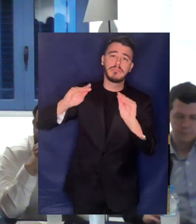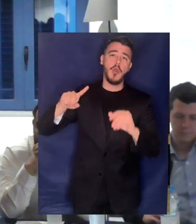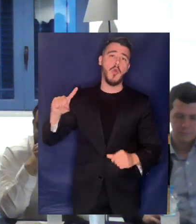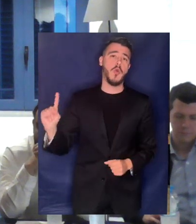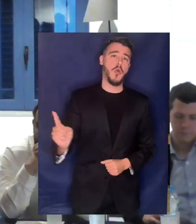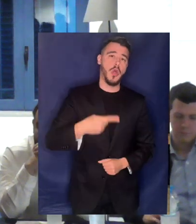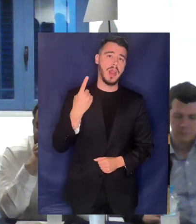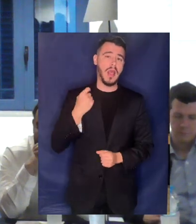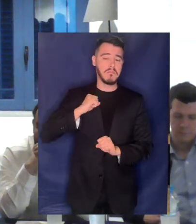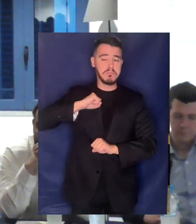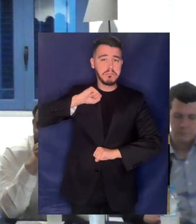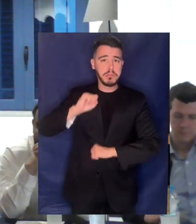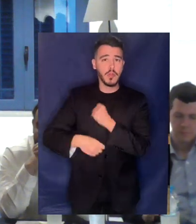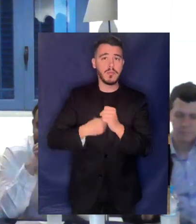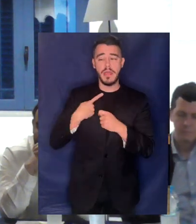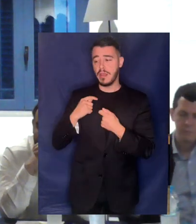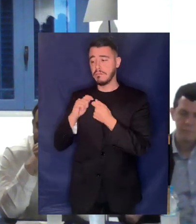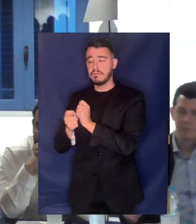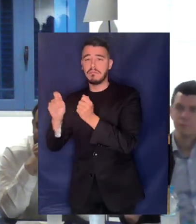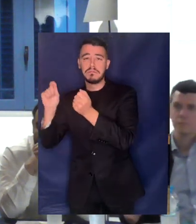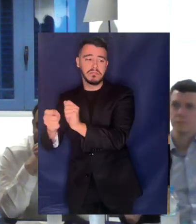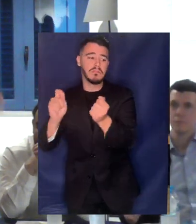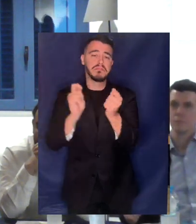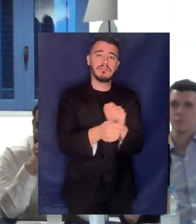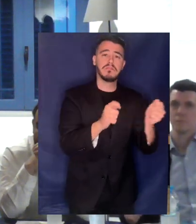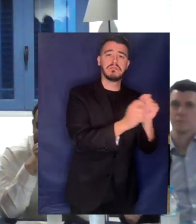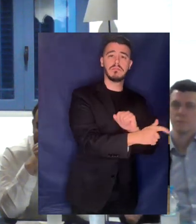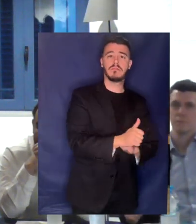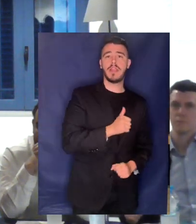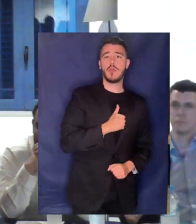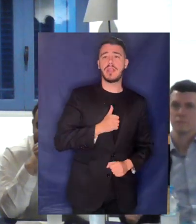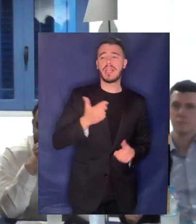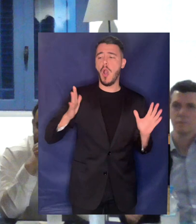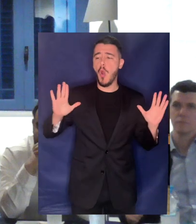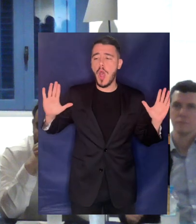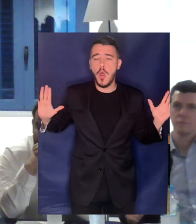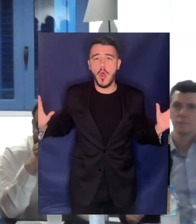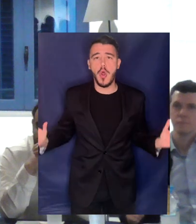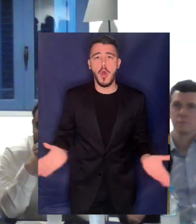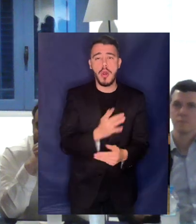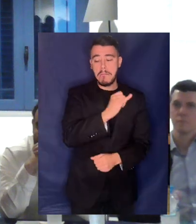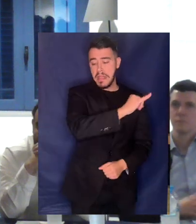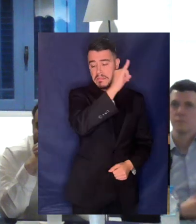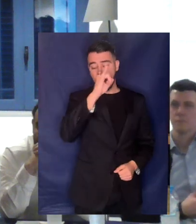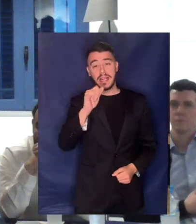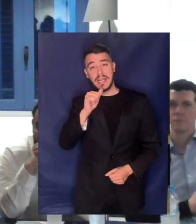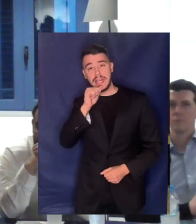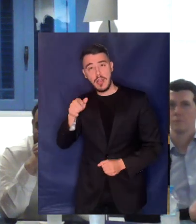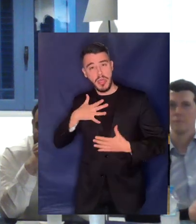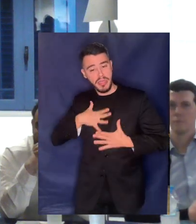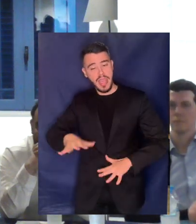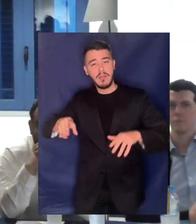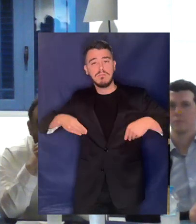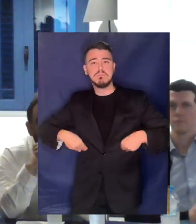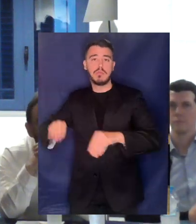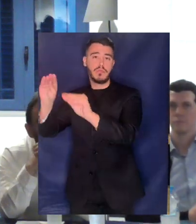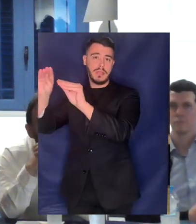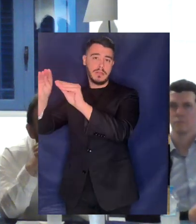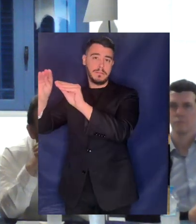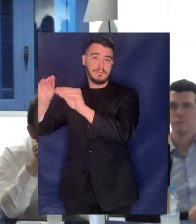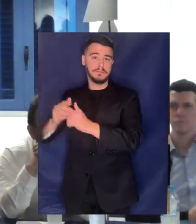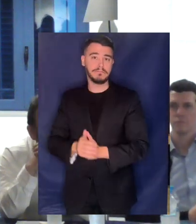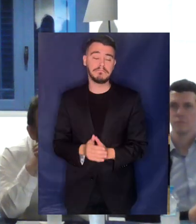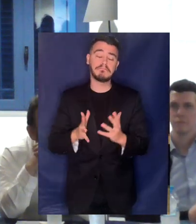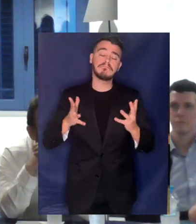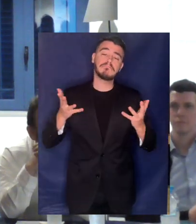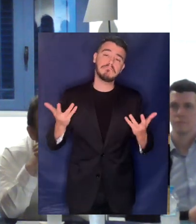εμπορευματοποίησης το κανόνο αφιτερισμός, ό,τι μπορεί, ακόμα και το νερό. Είναι, ας με επιτραπεί